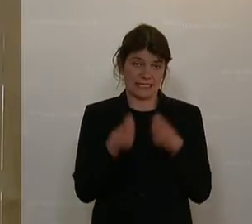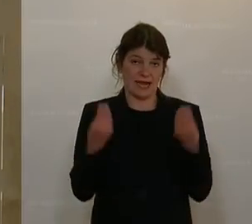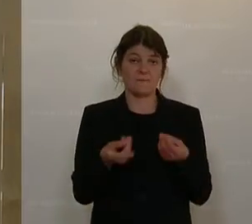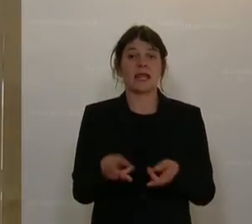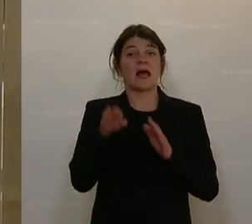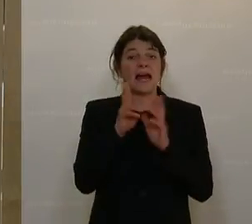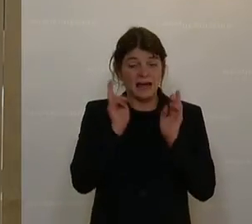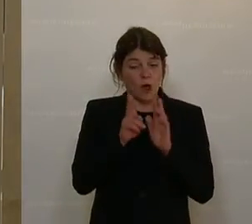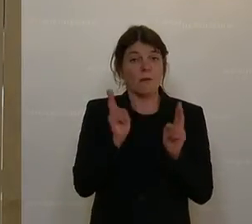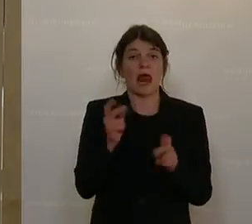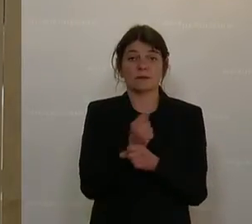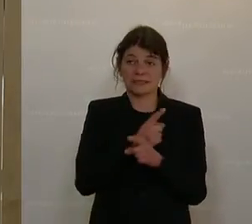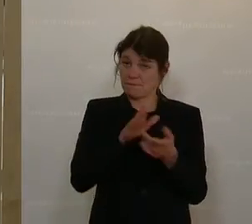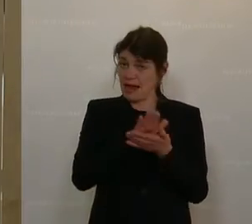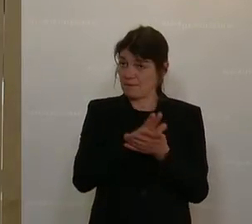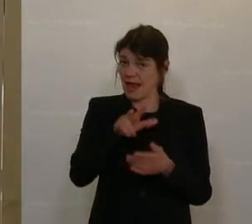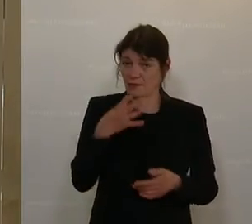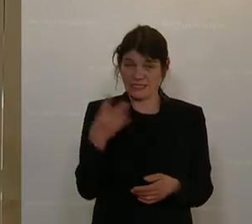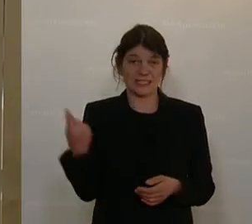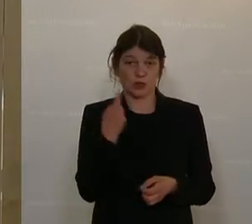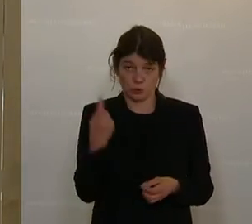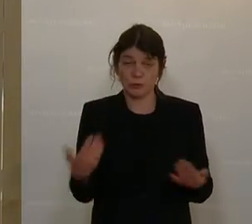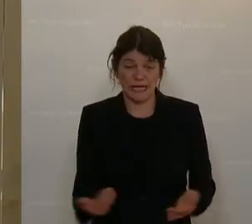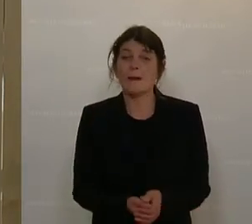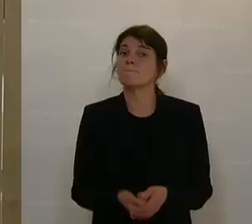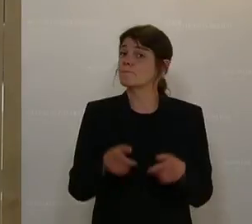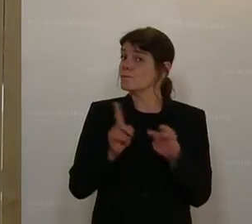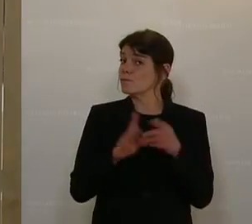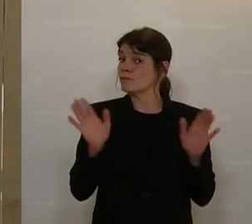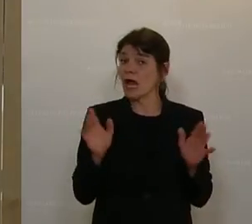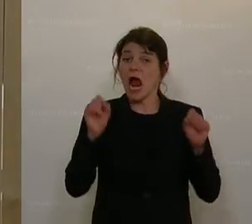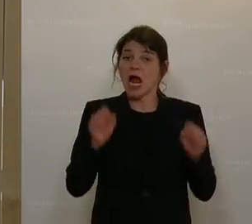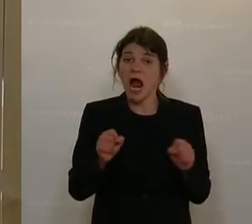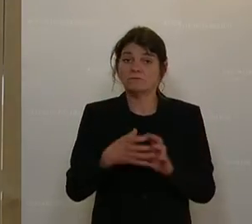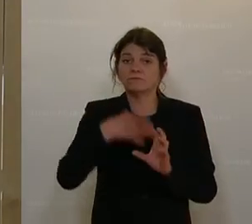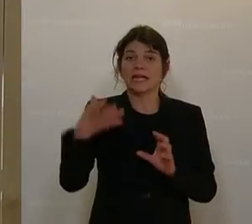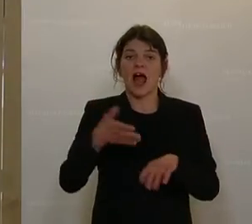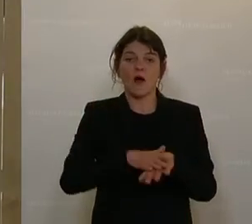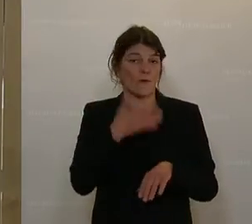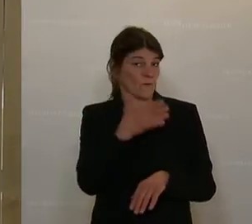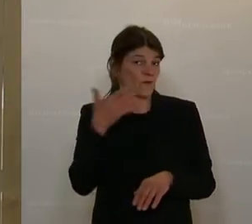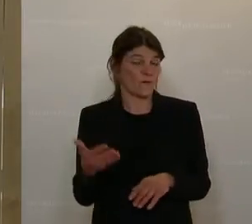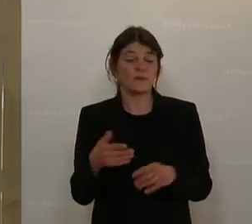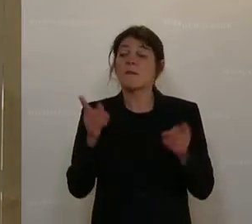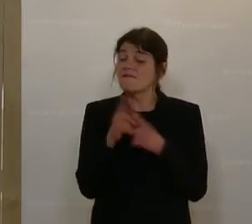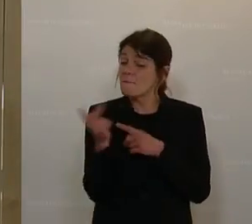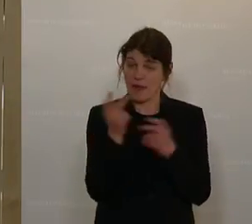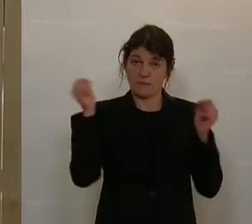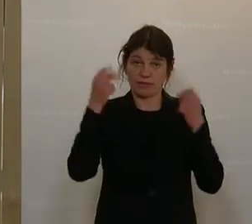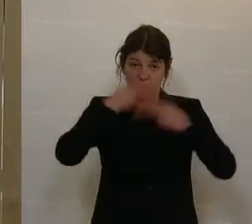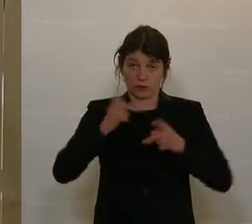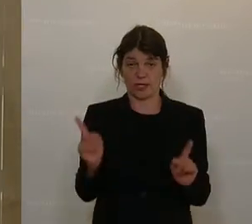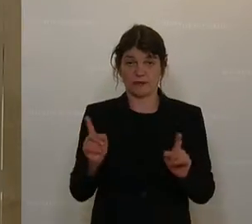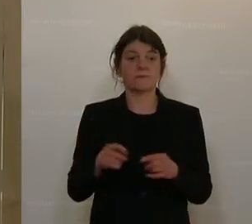Regelarbeitszeit bleibt ja bei den 48 Stunden und kann auf 55 im Einvernehmen ausgedehnt werden und in einem